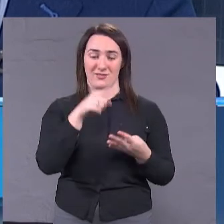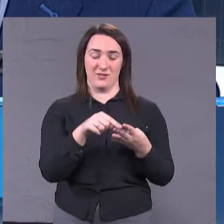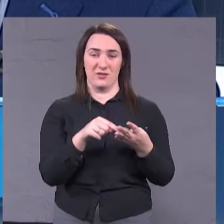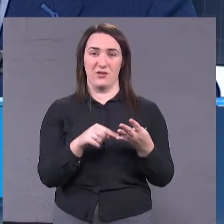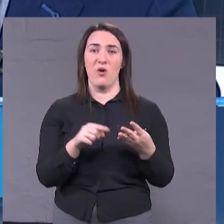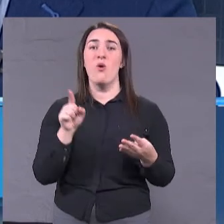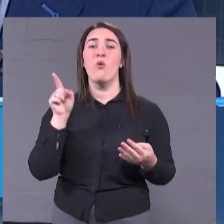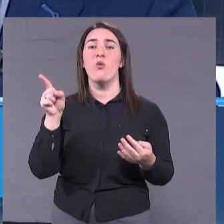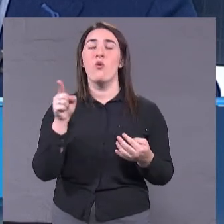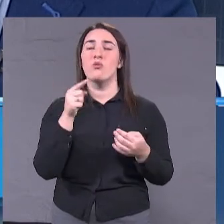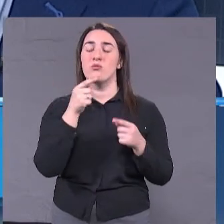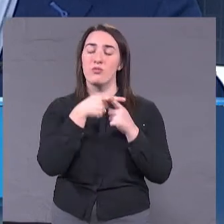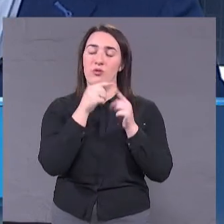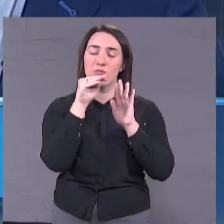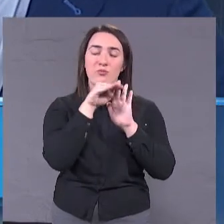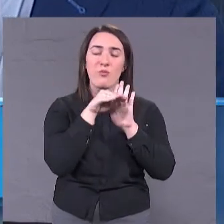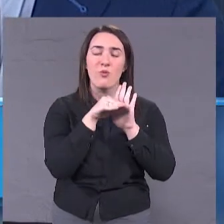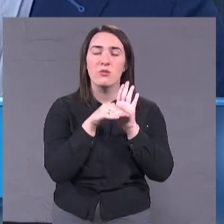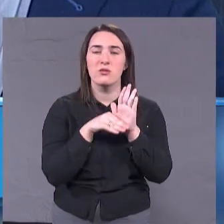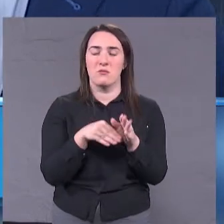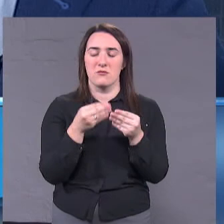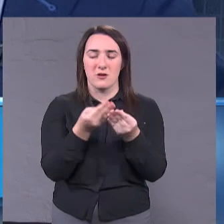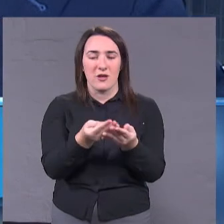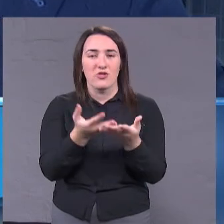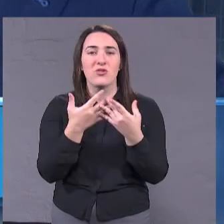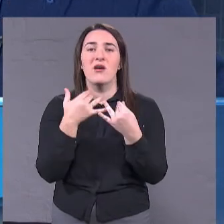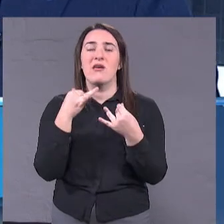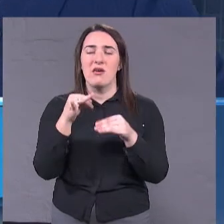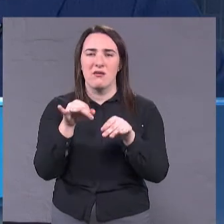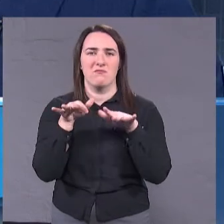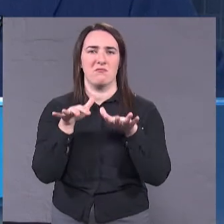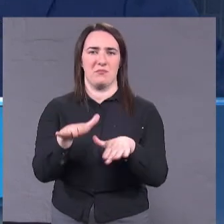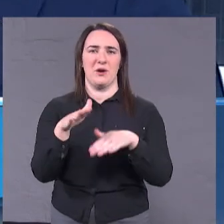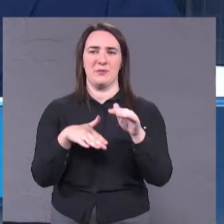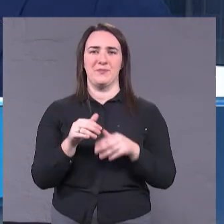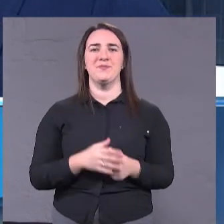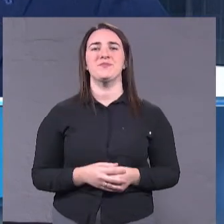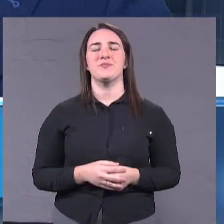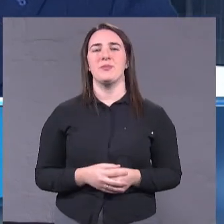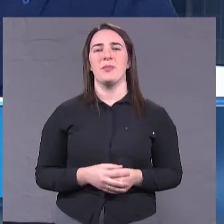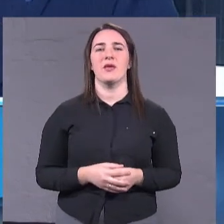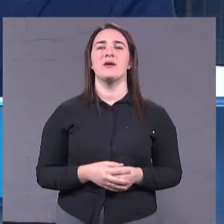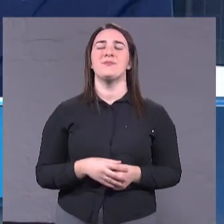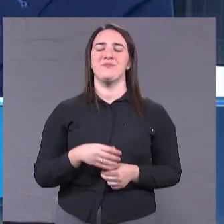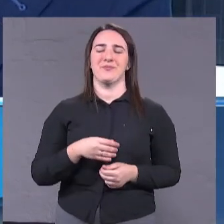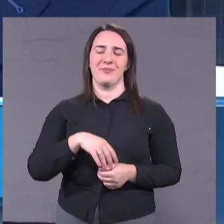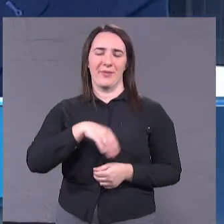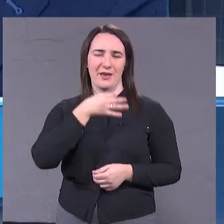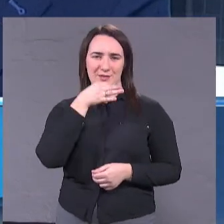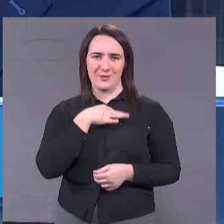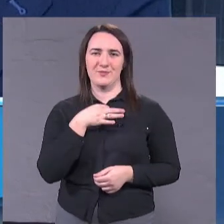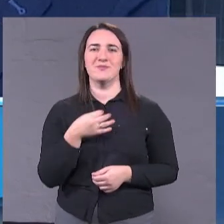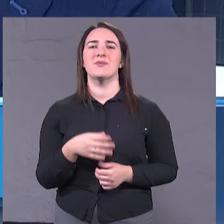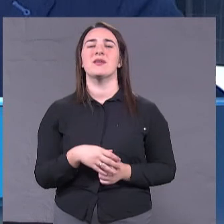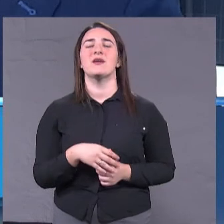розложить і реалізувати на практиці. Пан Олейбов, скажіть, будь ласка, гаразд, амбіційні плани,